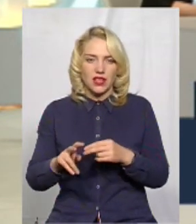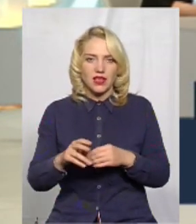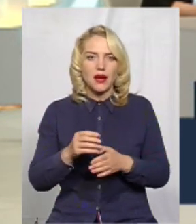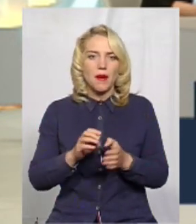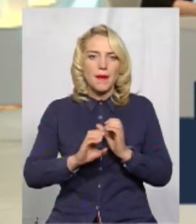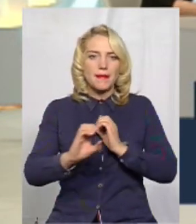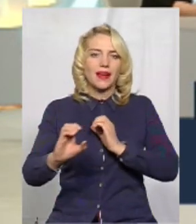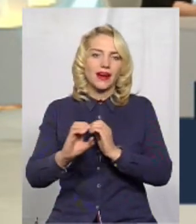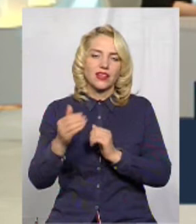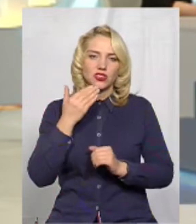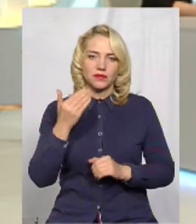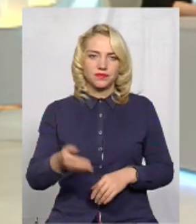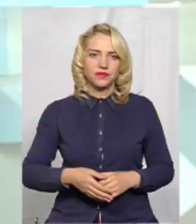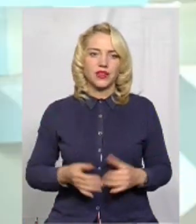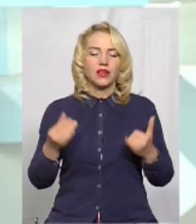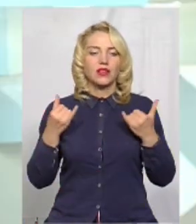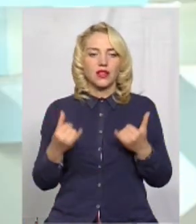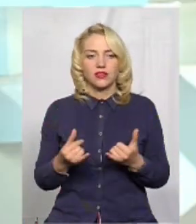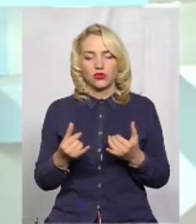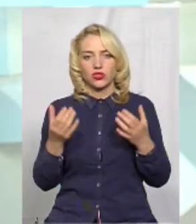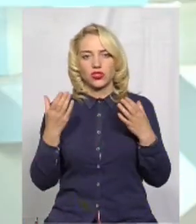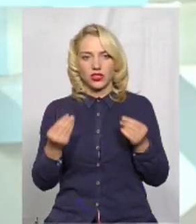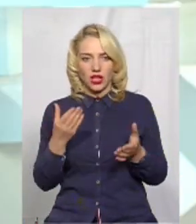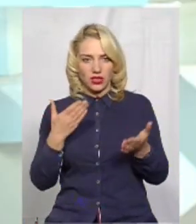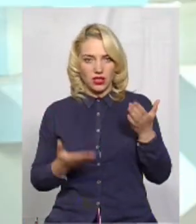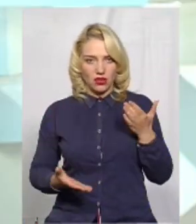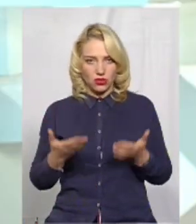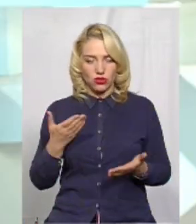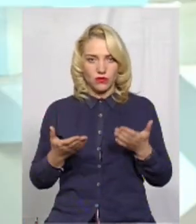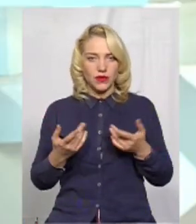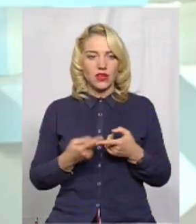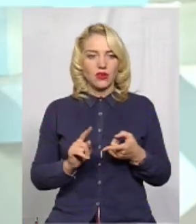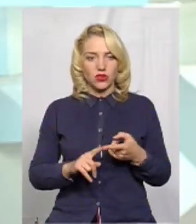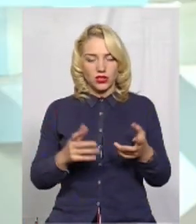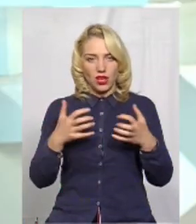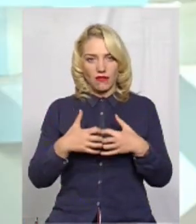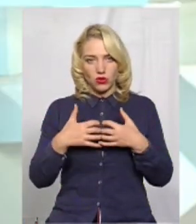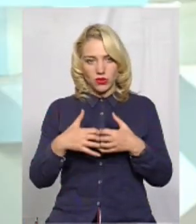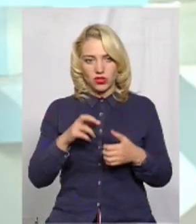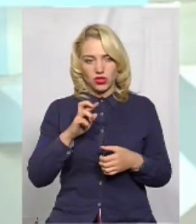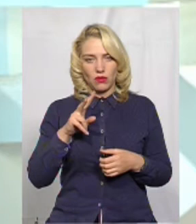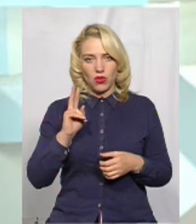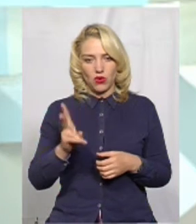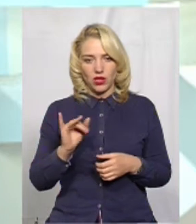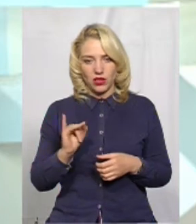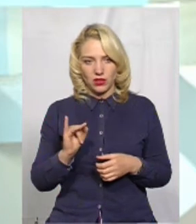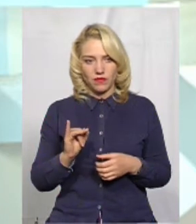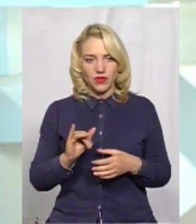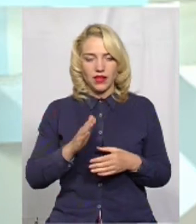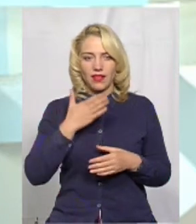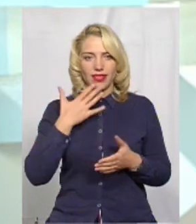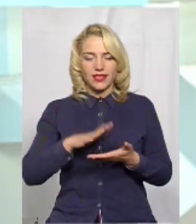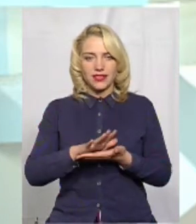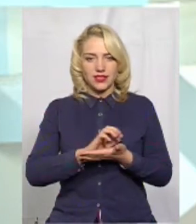Скажу вам так, на сьогоднішній день, якщо ці автоматичні блоки не